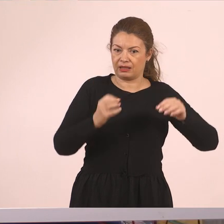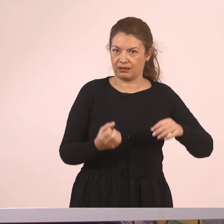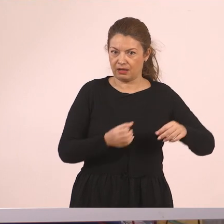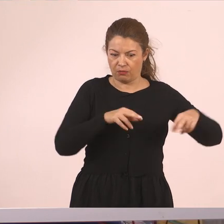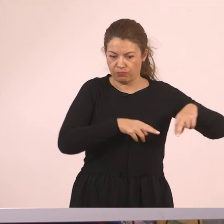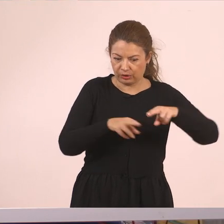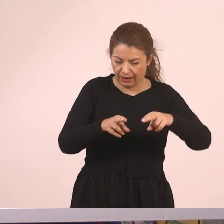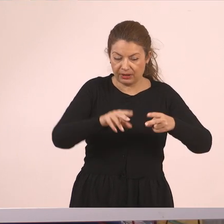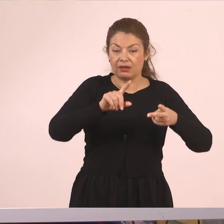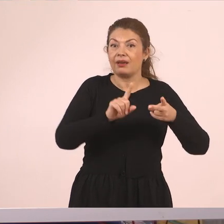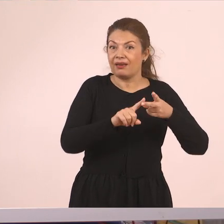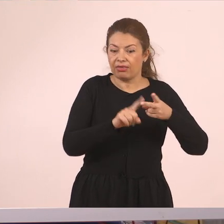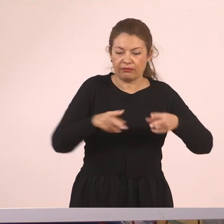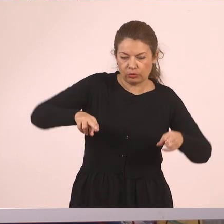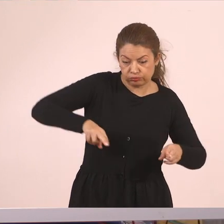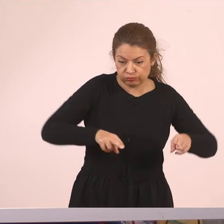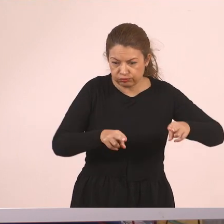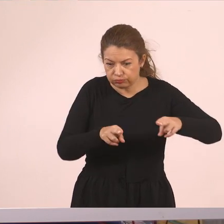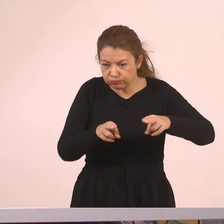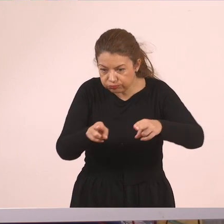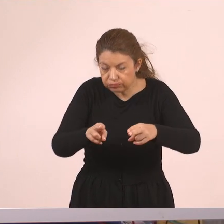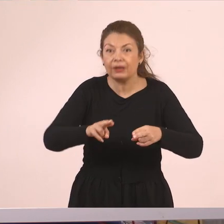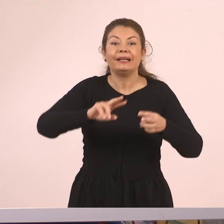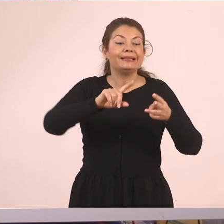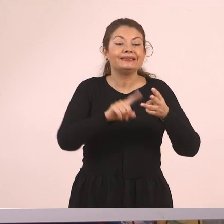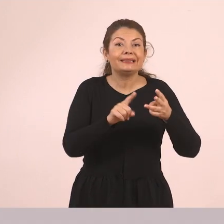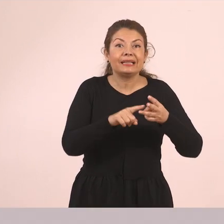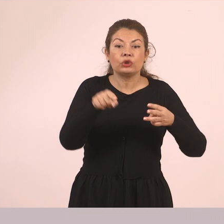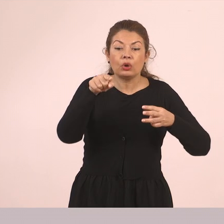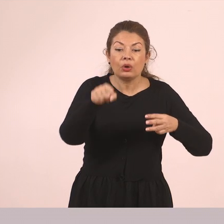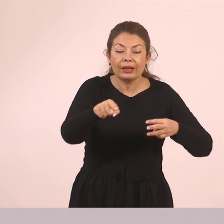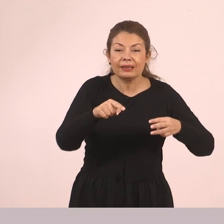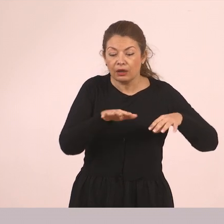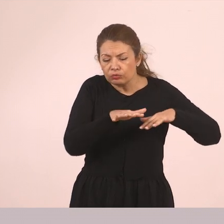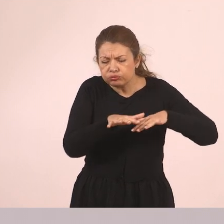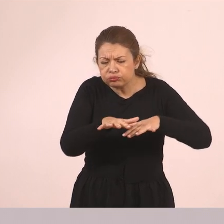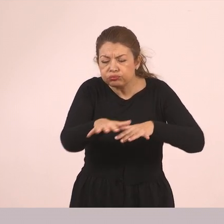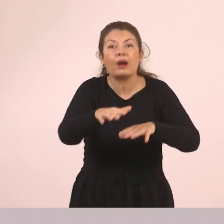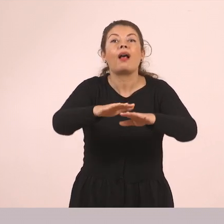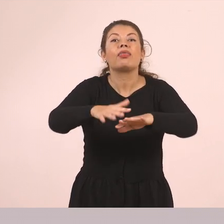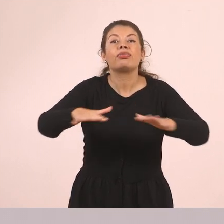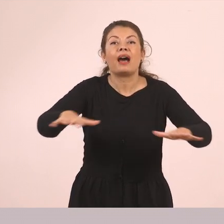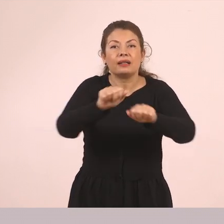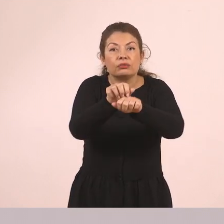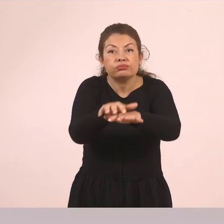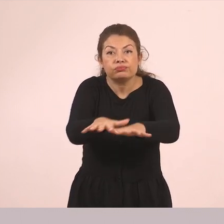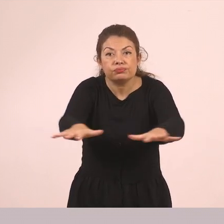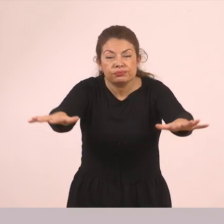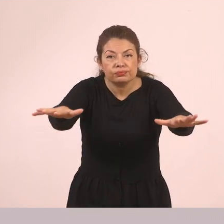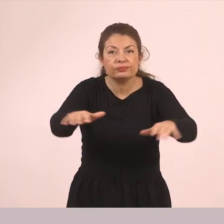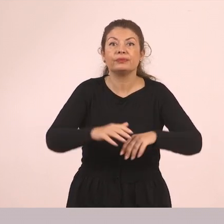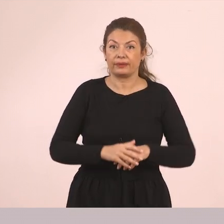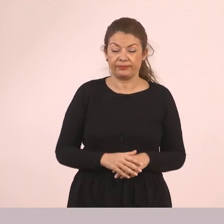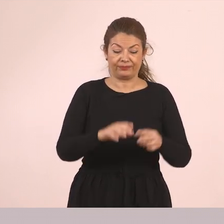και την εκβολή του στη θάλασσα. Η εκβολή είναι το τρίτο μέρος του ποταμού, οι εκβολές προς τη θάλασσα.